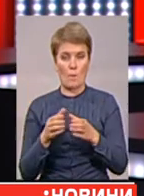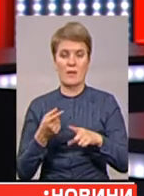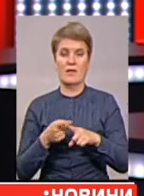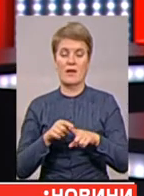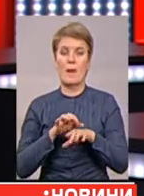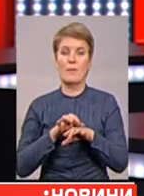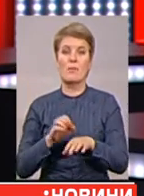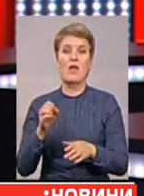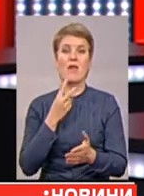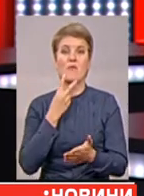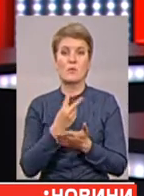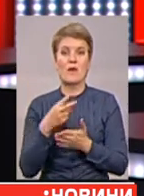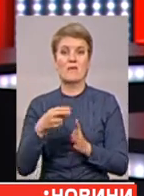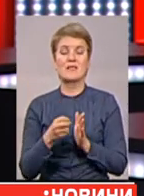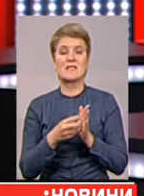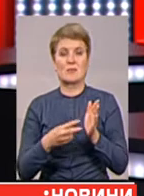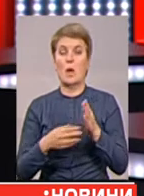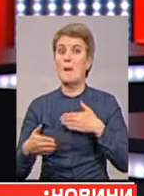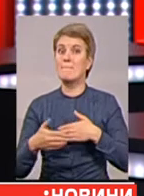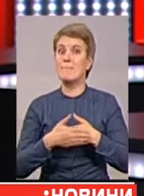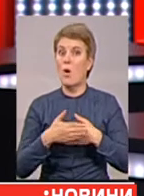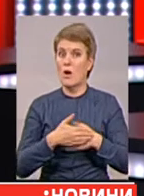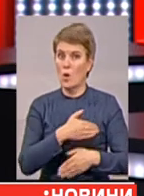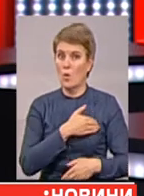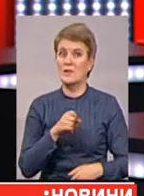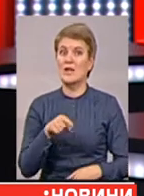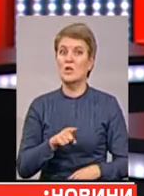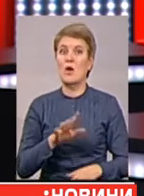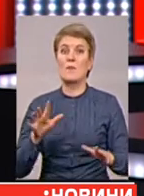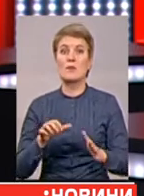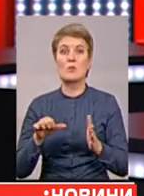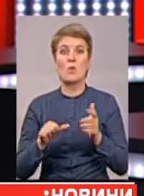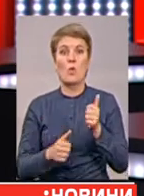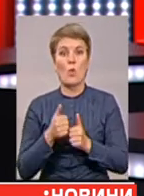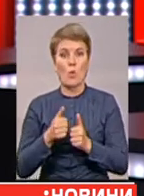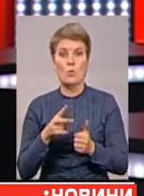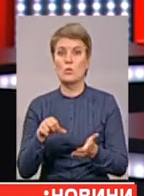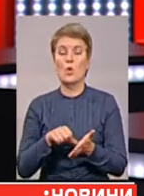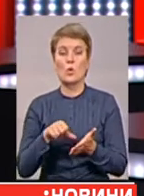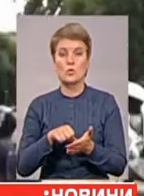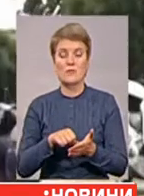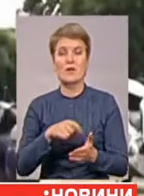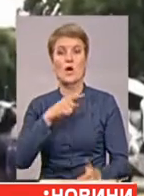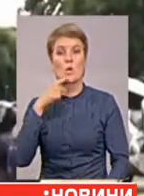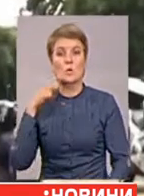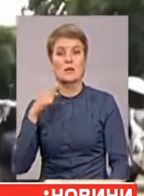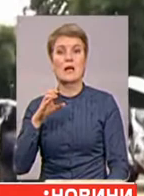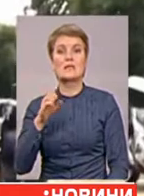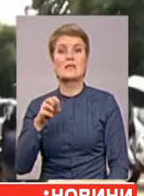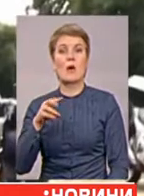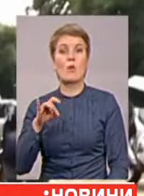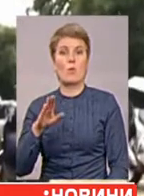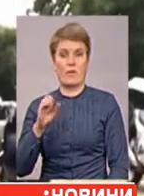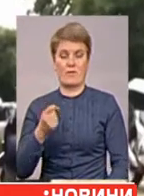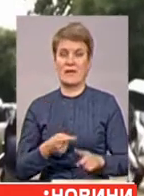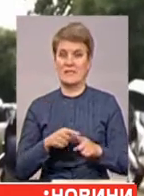-2017. Покарати НСТУ хочуть за те, що у пісенному конкурсі не взяла участь учасниця з Росії Юлія Самойлова. Втім, це